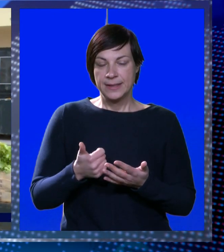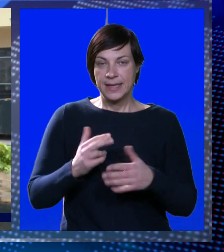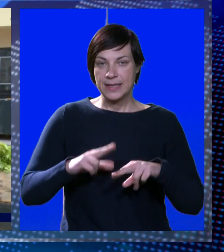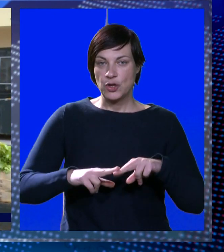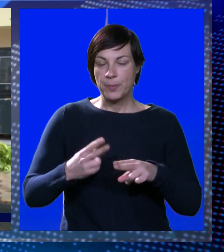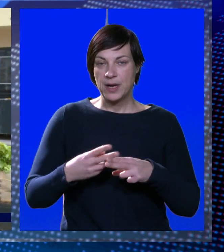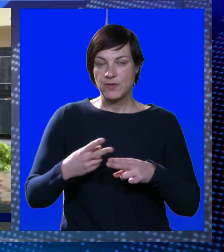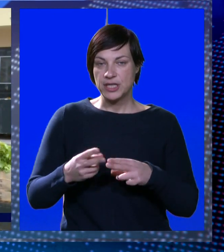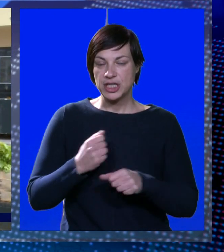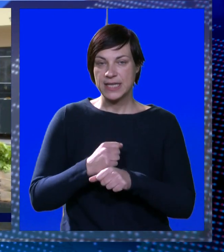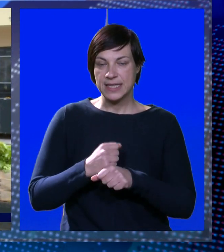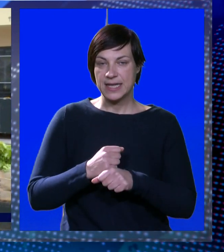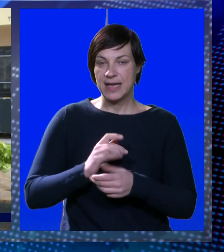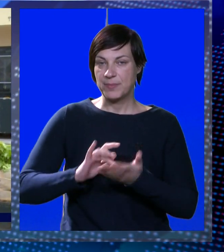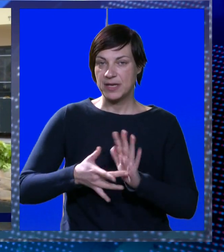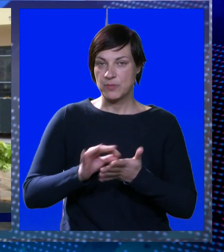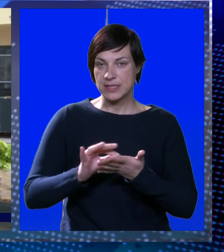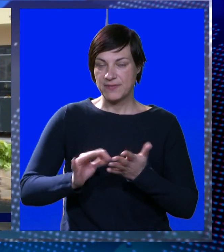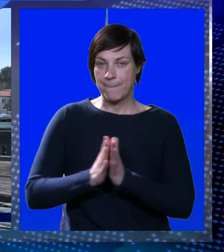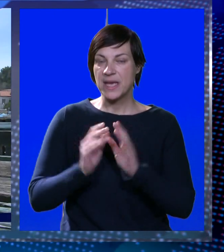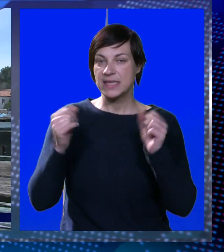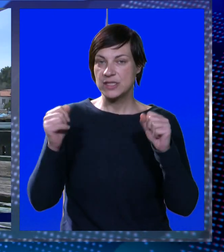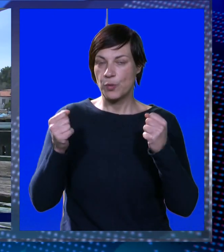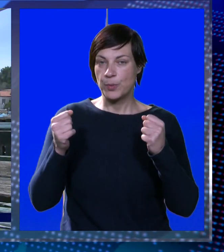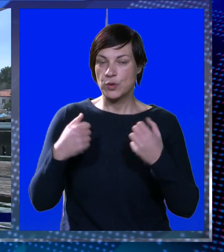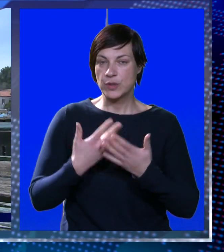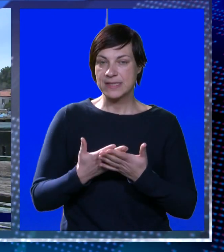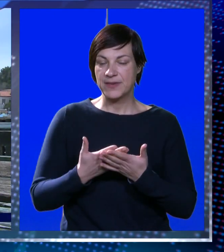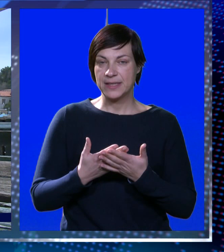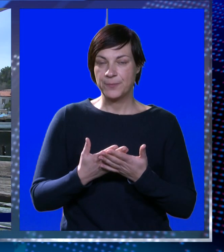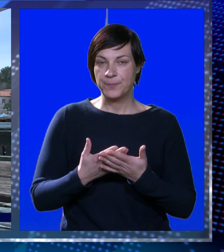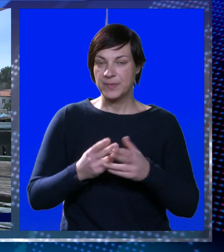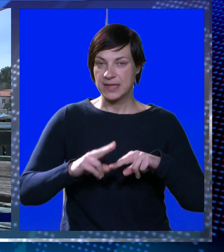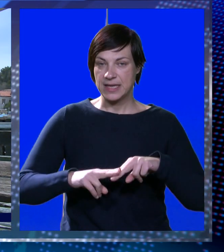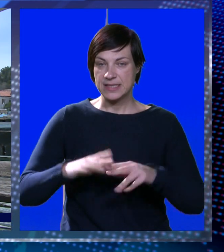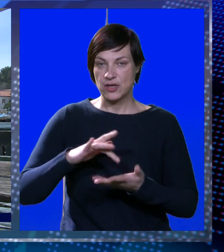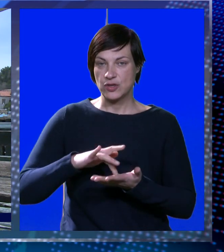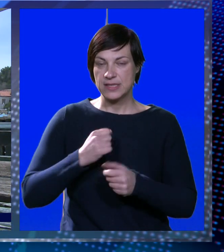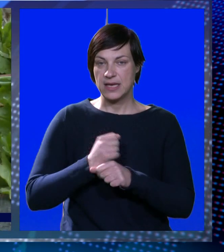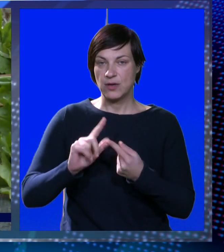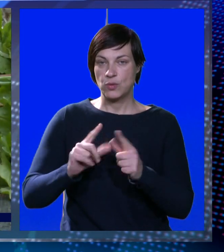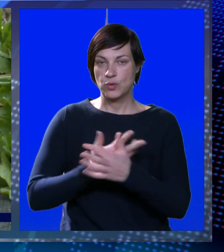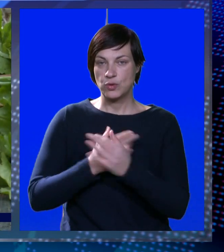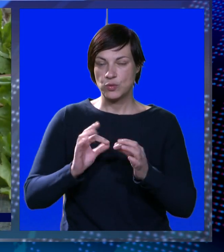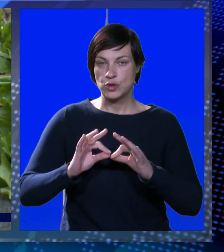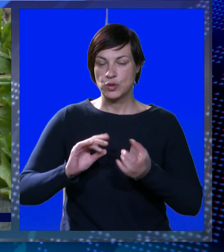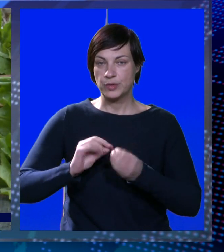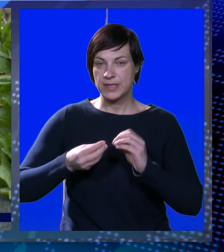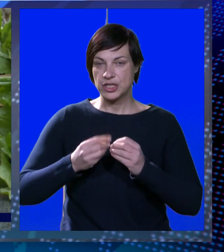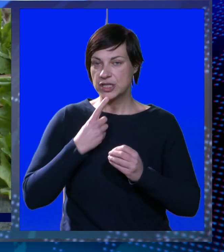jedino pravo rješenje da napravimo svi peticiju i prosvjed, da se ostaje ovdje u Gružu